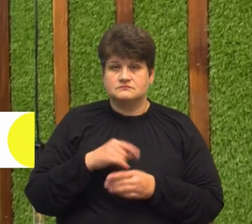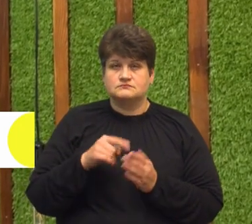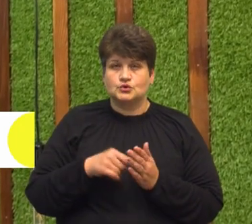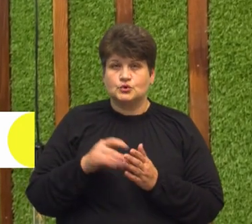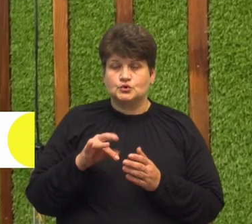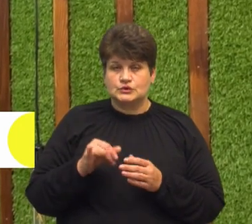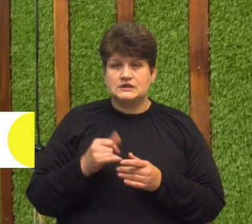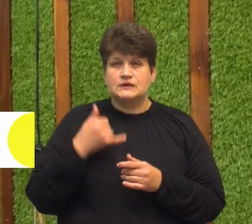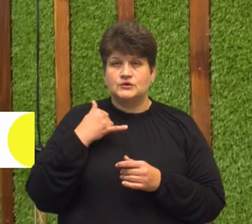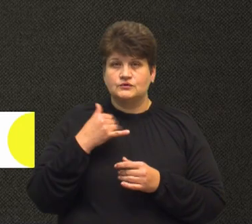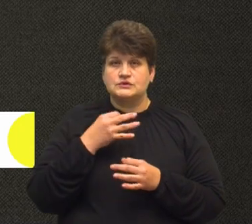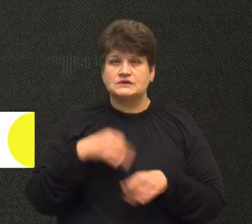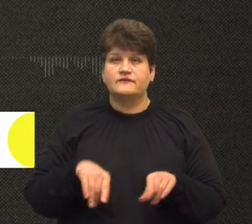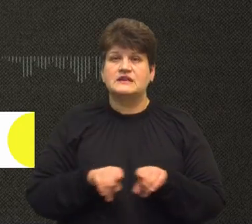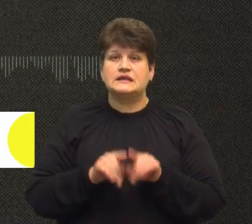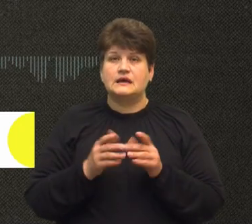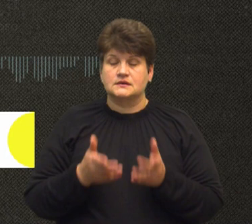телефоном ситуацію прокоментував так.